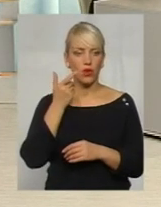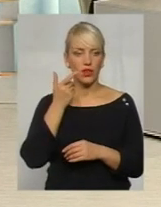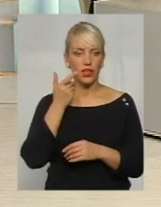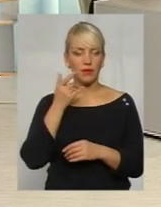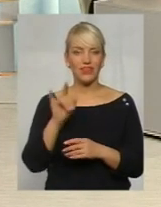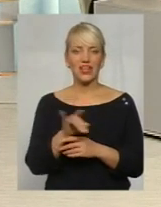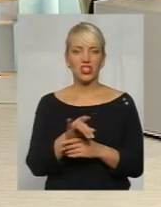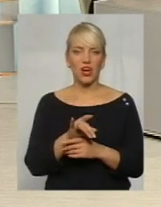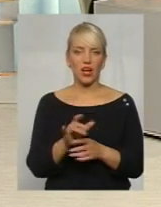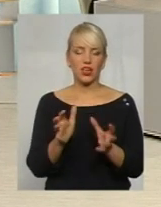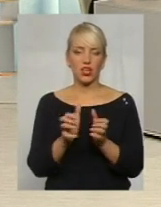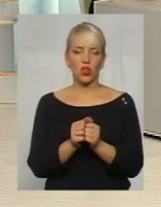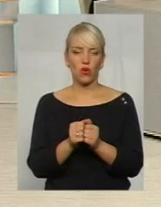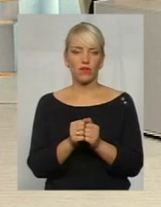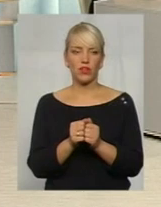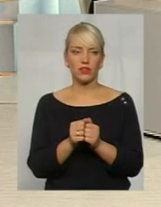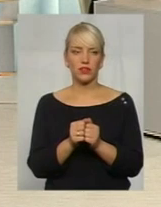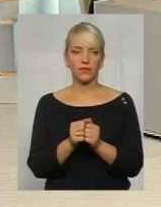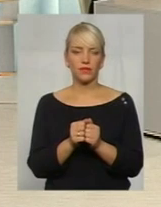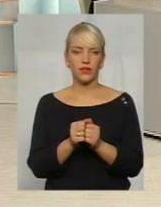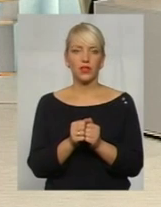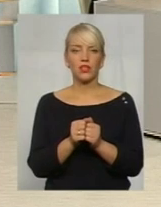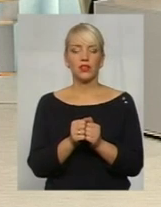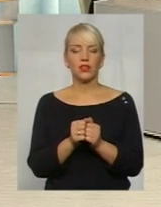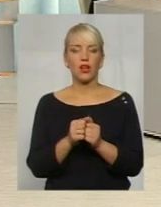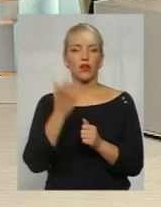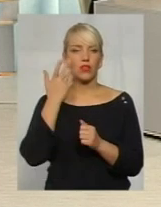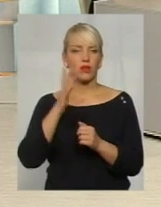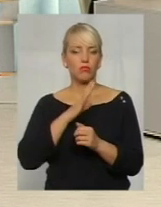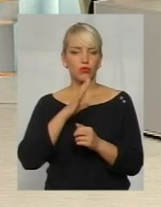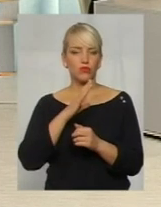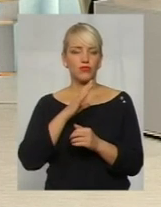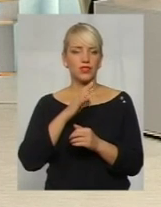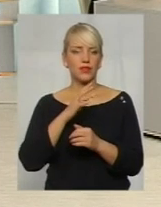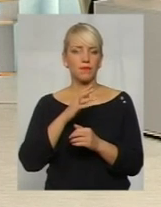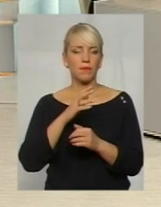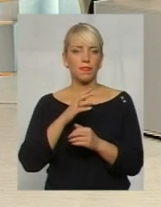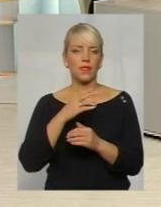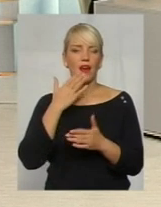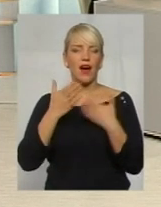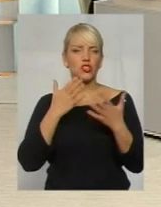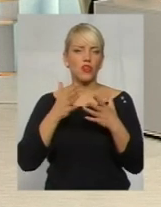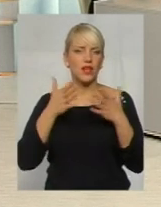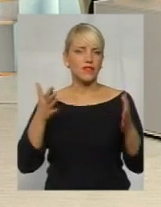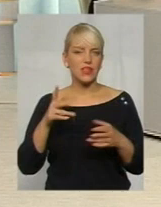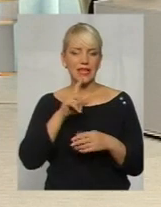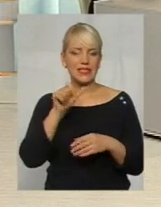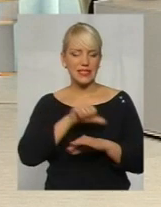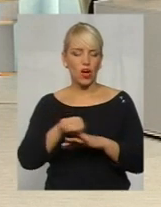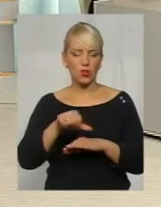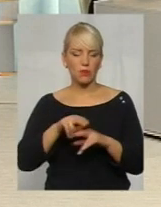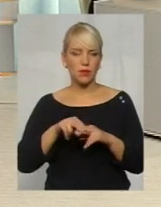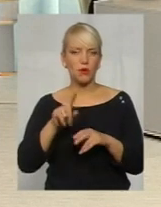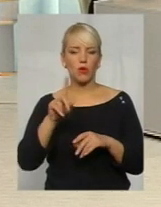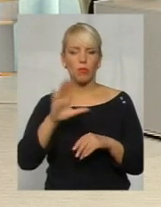шахраї ловлять хвилю. Коли був ажіотаж за кордонними паспортами, знайшлись ті, хто пропонував, що вони зроблять